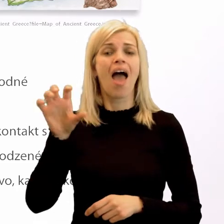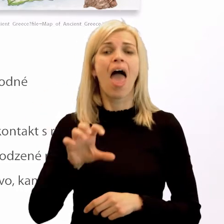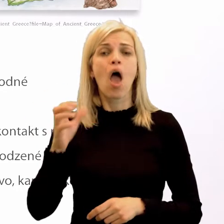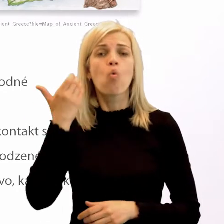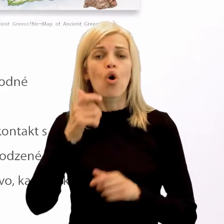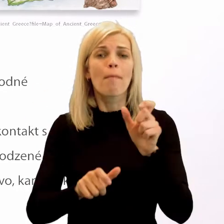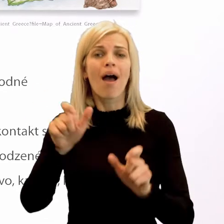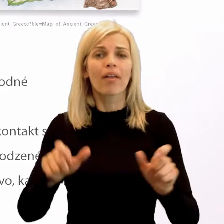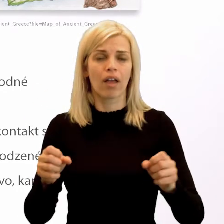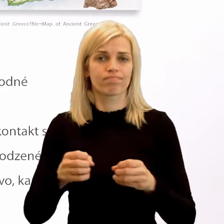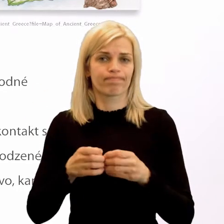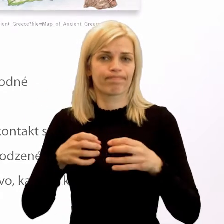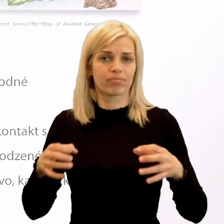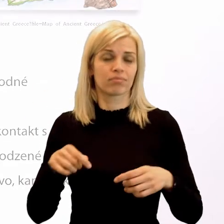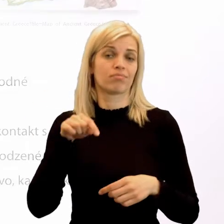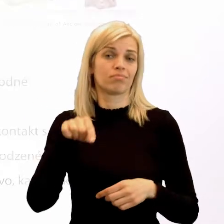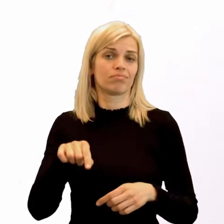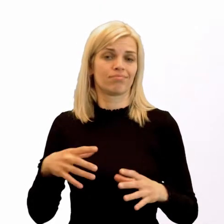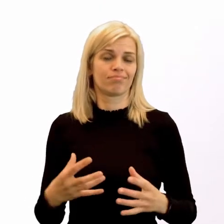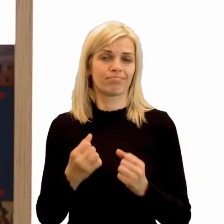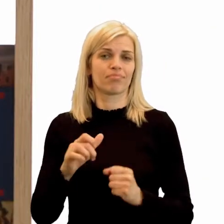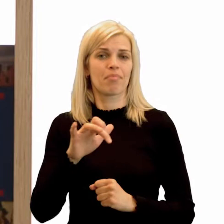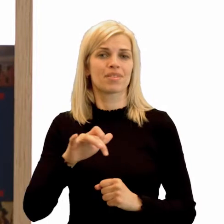sa rozvinula na území starovekého Grécka.